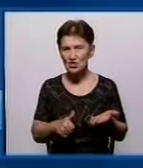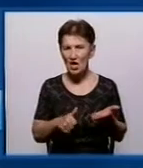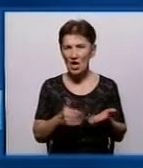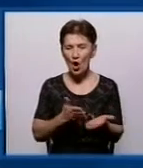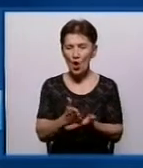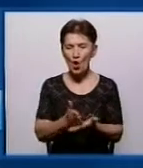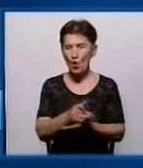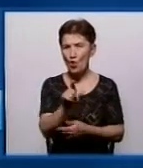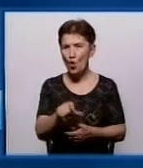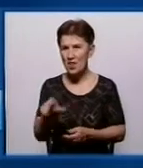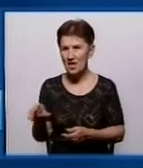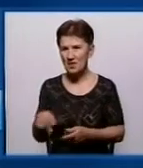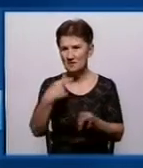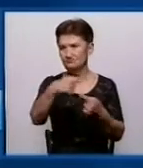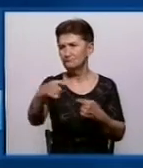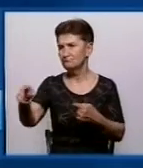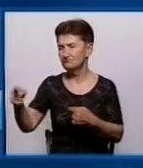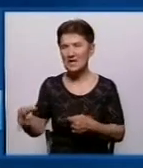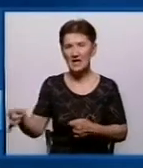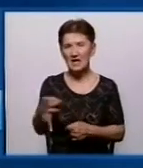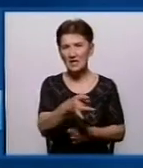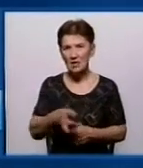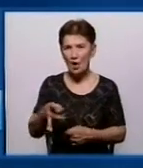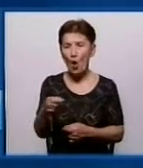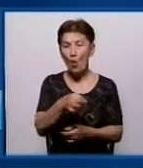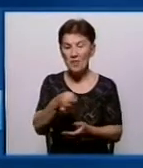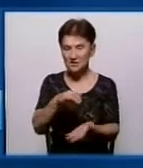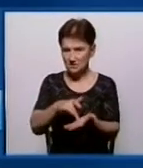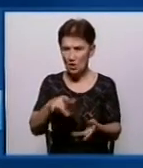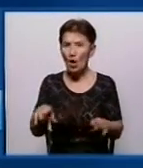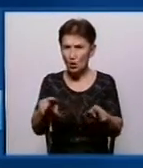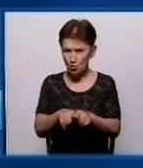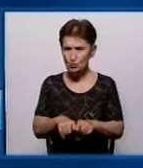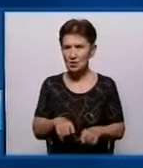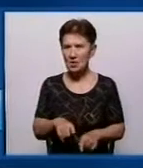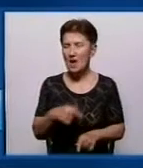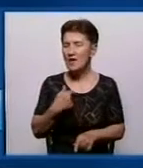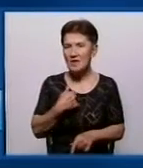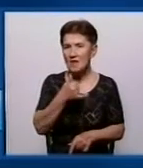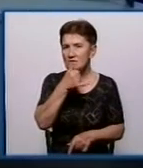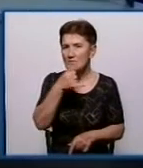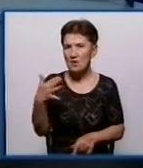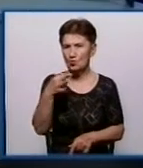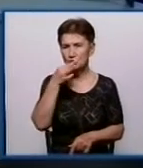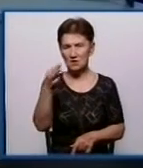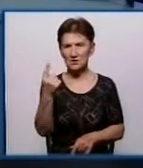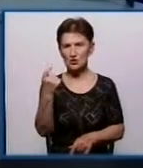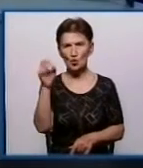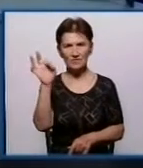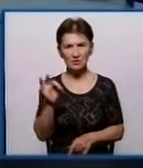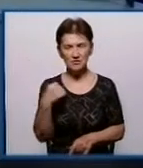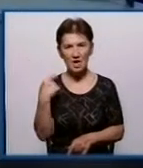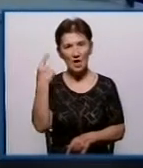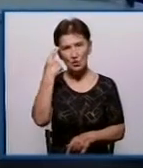регіонах, ймовірно, будемо зосереджуватись на обласних центрах. Вони теж подали? Я не можу сказати 100%, але я думаю, що 90